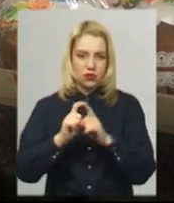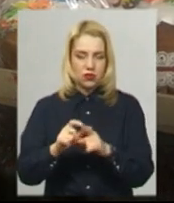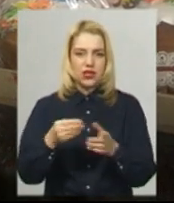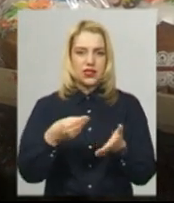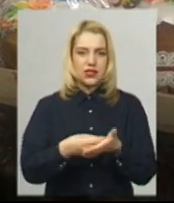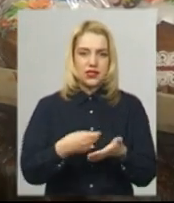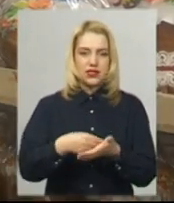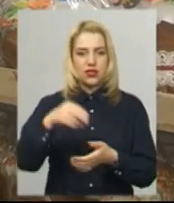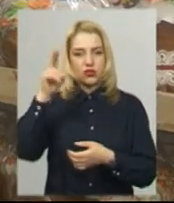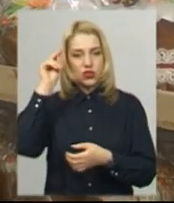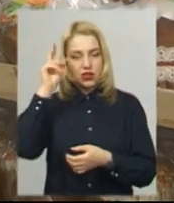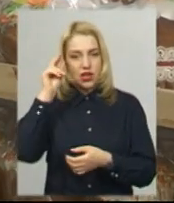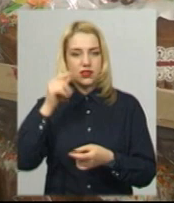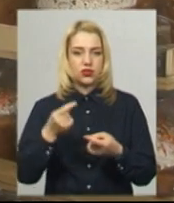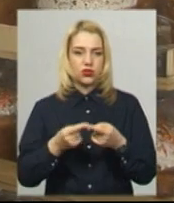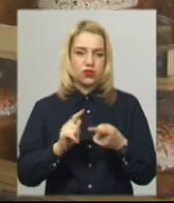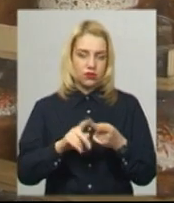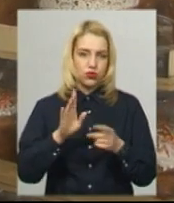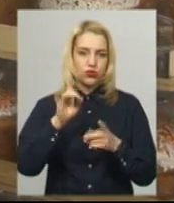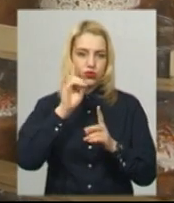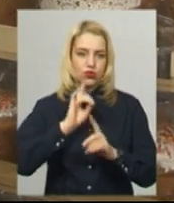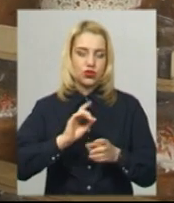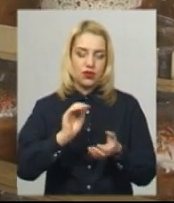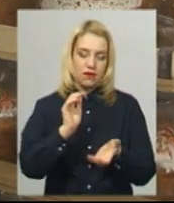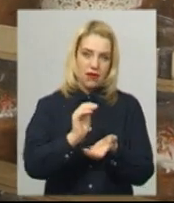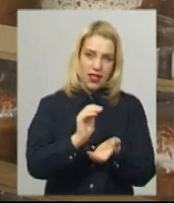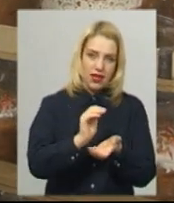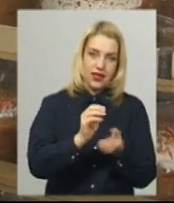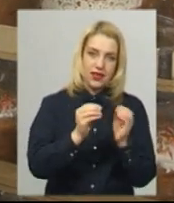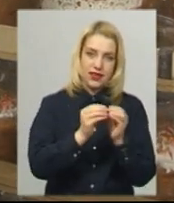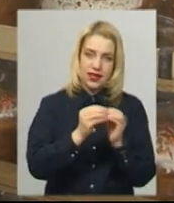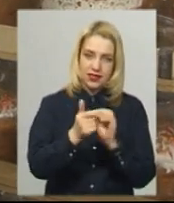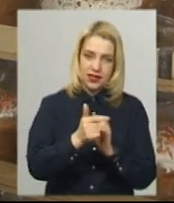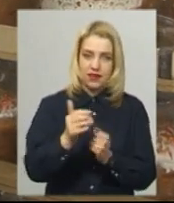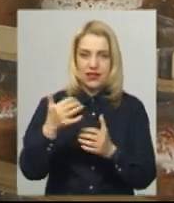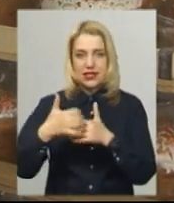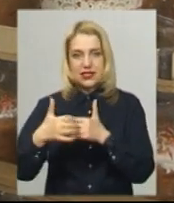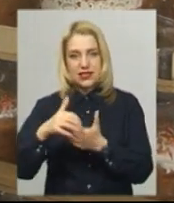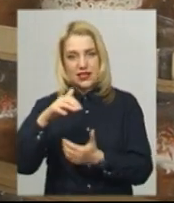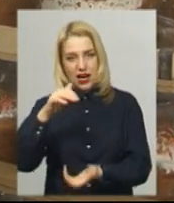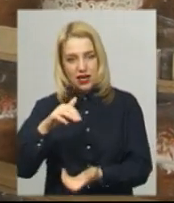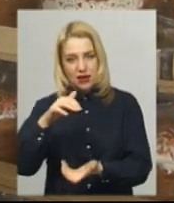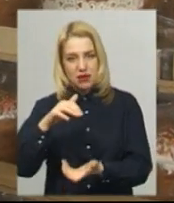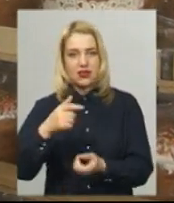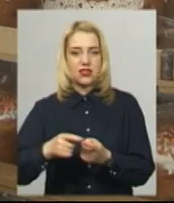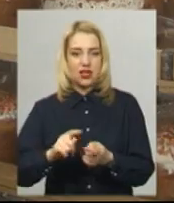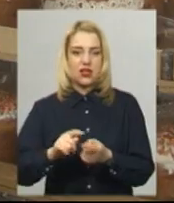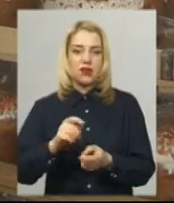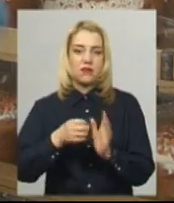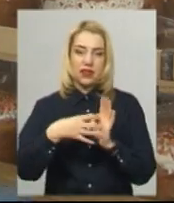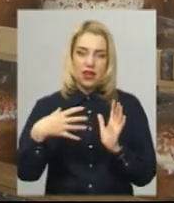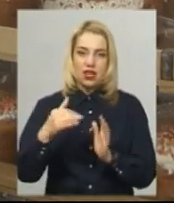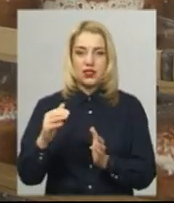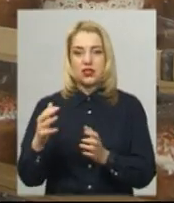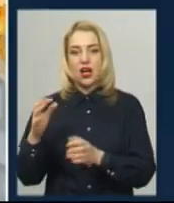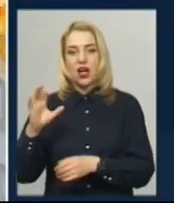дату доставки. Тобто це буде максимально зручно. Маленька паска – 10 гривень, середня – 15 і 0,5. Ось така пасочка у